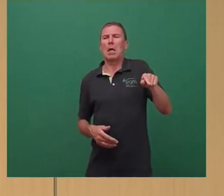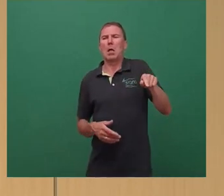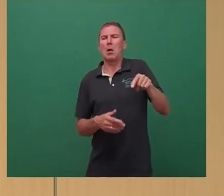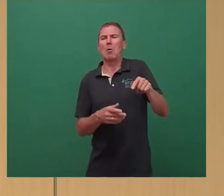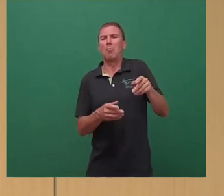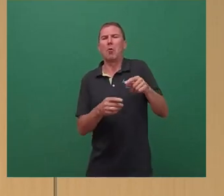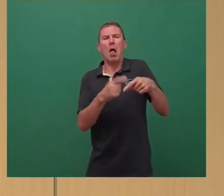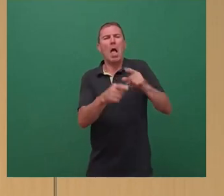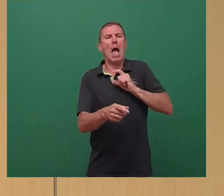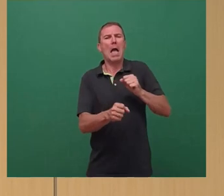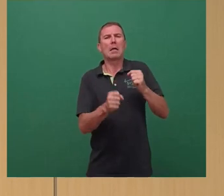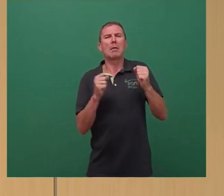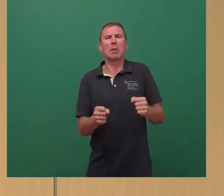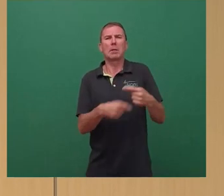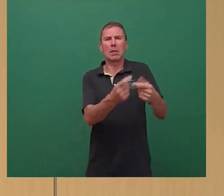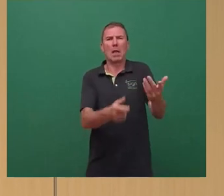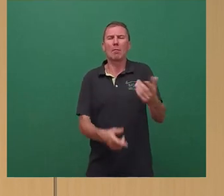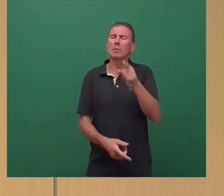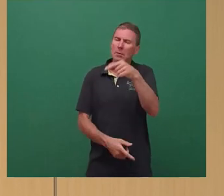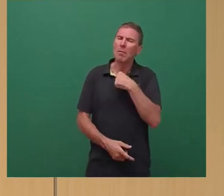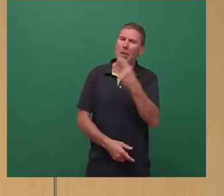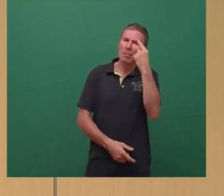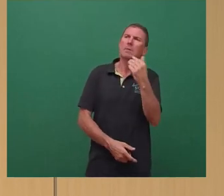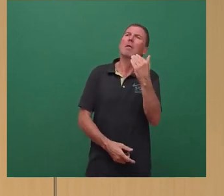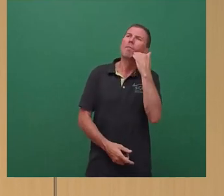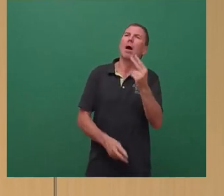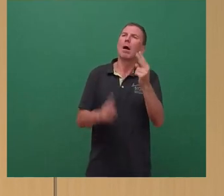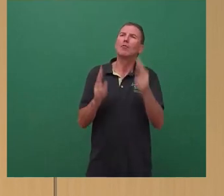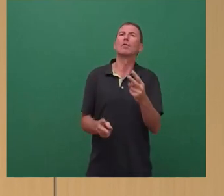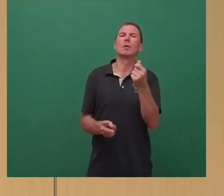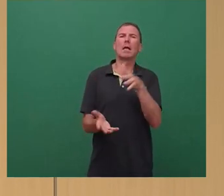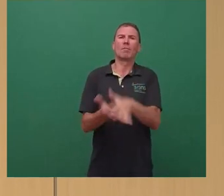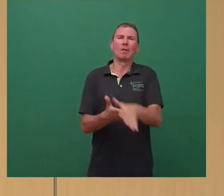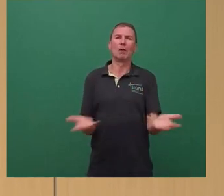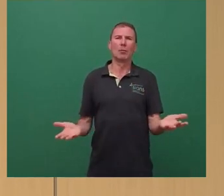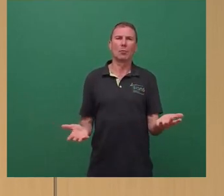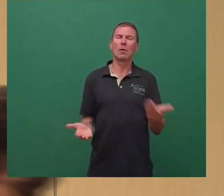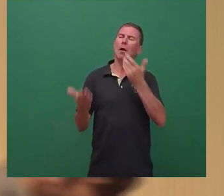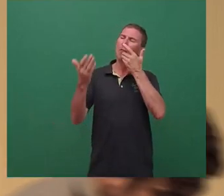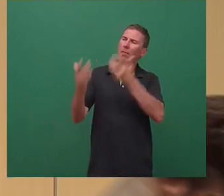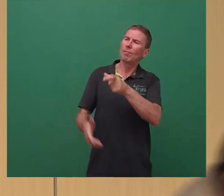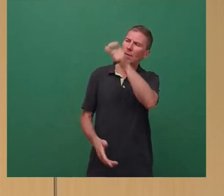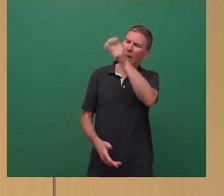eigenmächtig gehandelt hätte. Das würde mich von Ihnen als Aufsichtsratsvorsitzenden interessieren. Vielen herzlichen Dank.